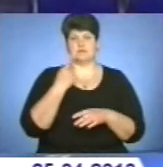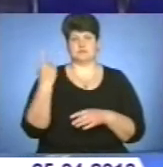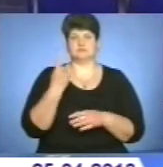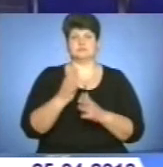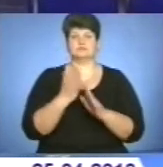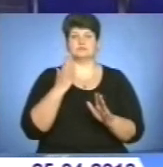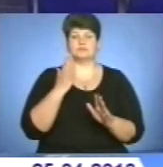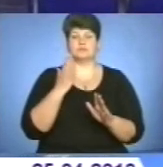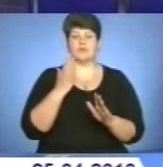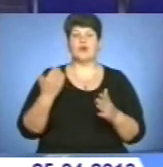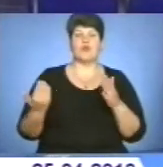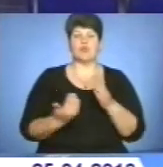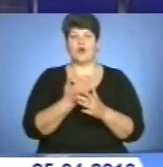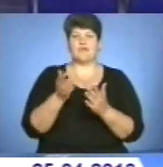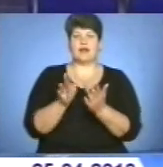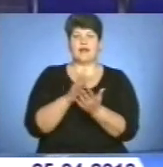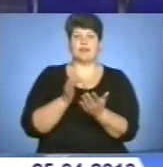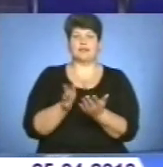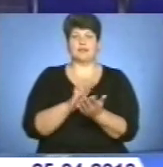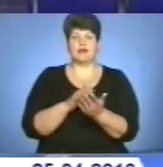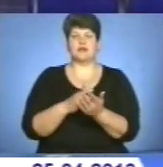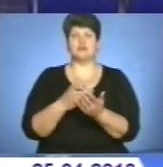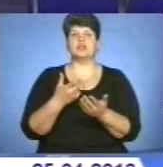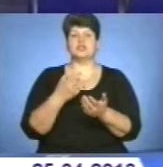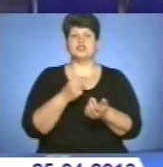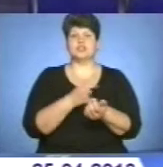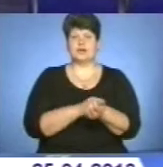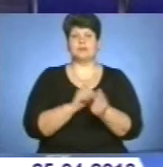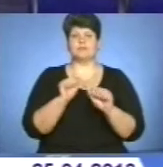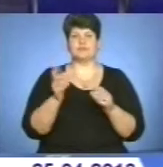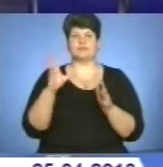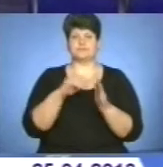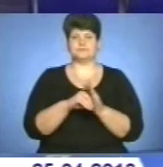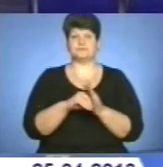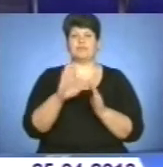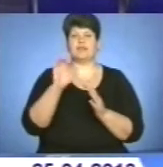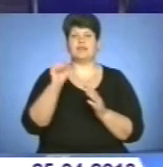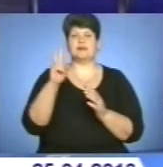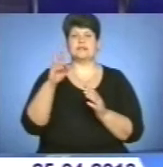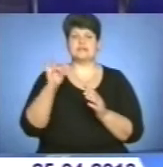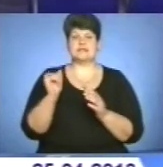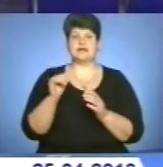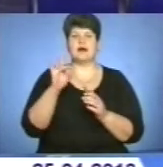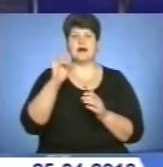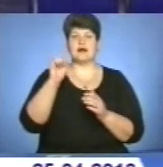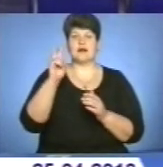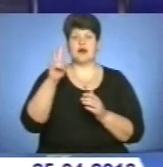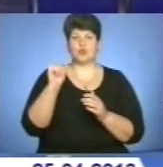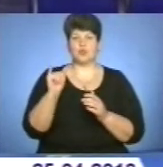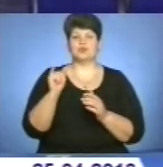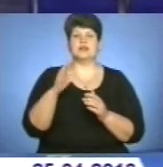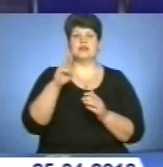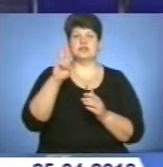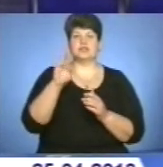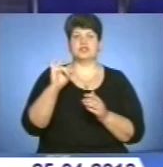У новий календар щеплень можуть динести вакцинацію від раку шейки матки. Про це розказала міністр охорони здоров'я України